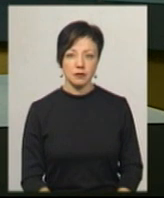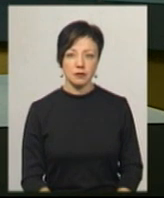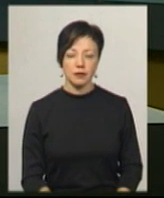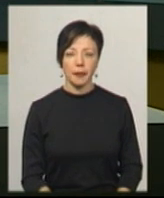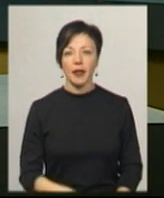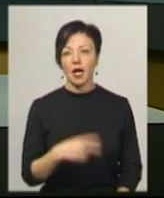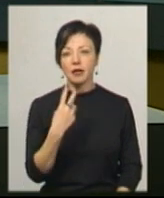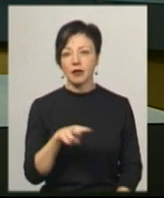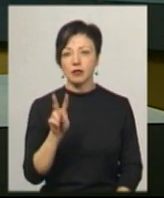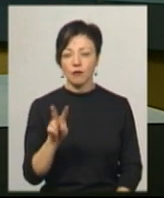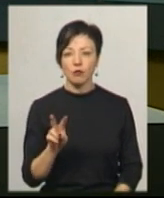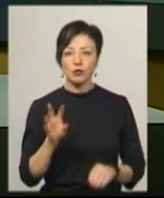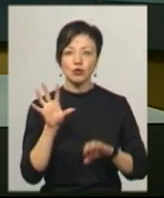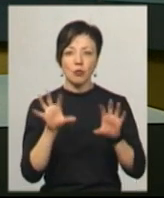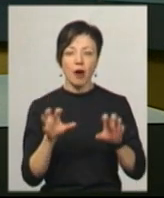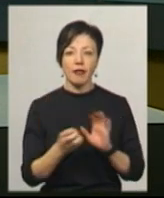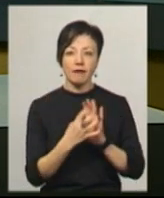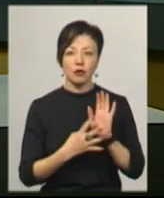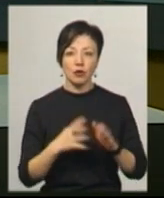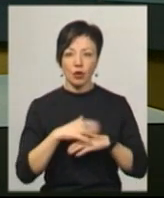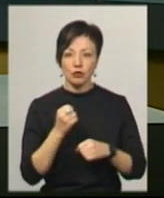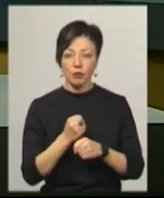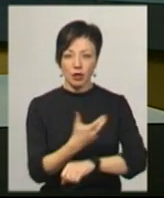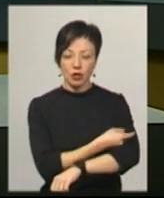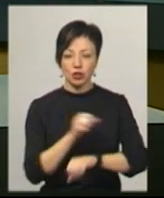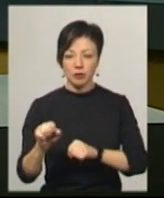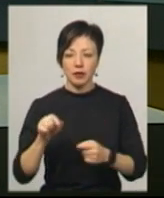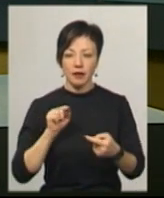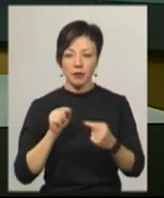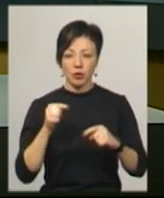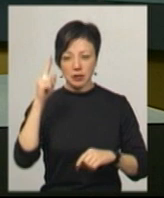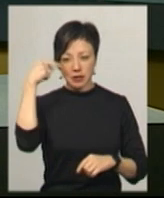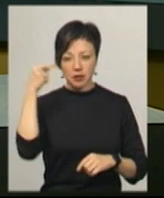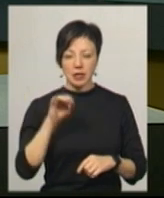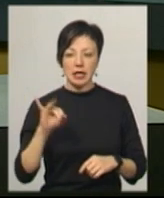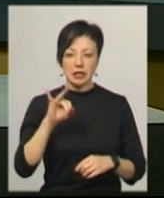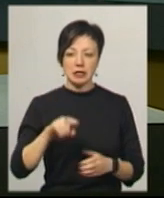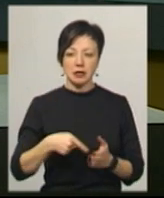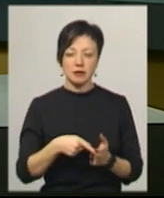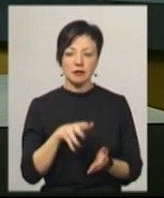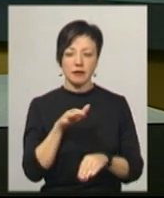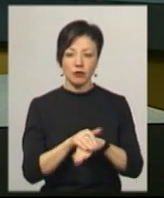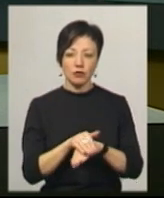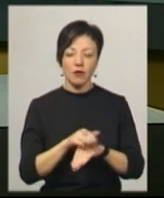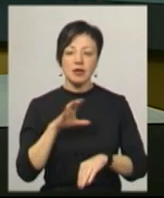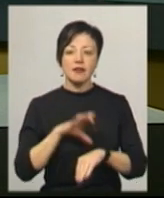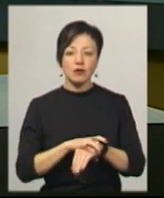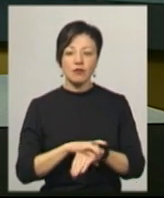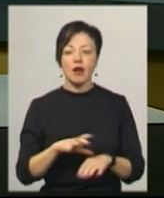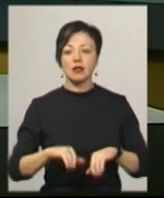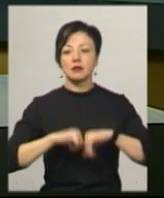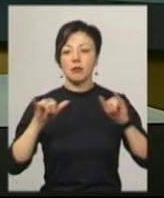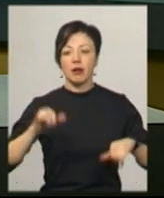22 собакам та 19 котам зробили щеплення від сказу в Ізяславі, де зафіксували спалах сказу та оголосили